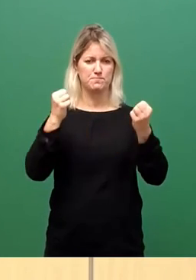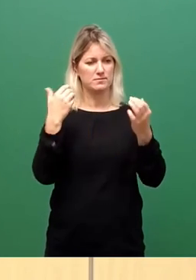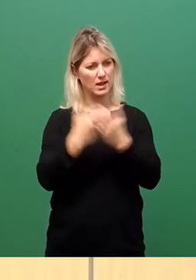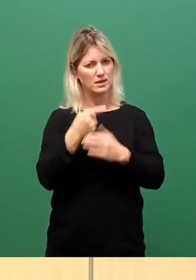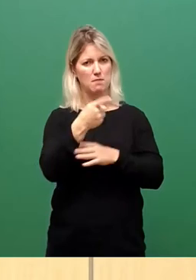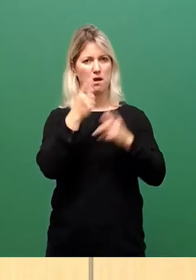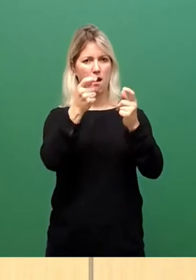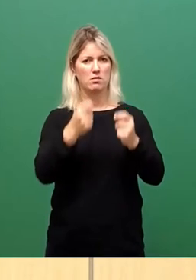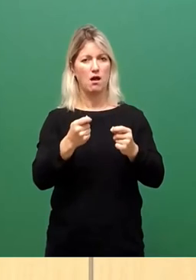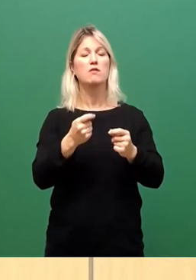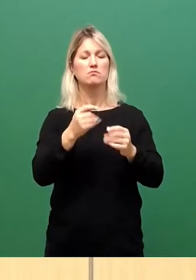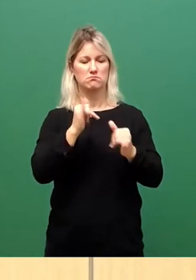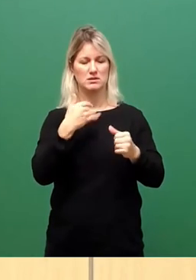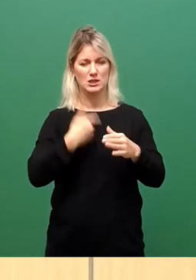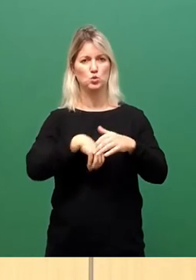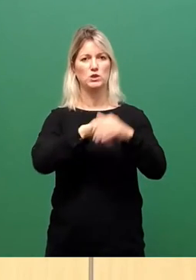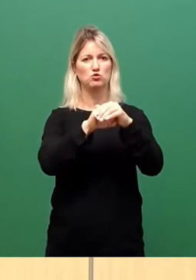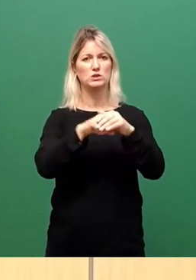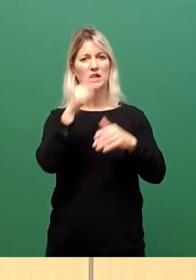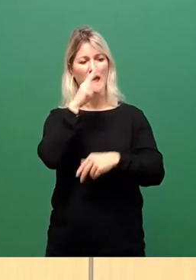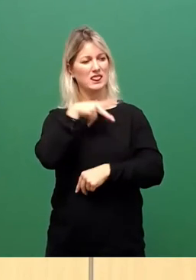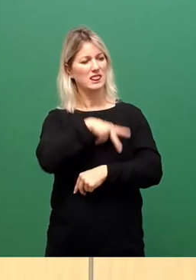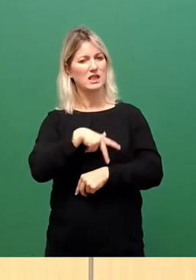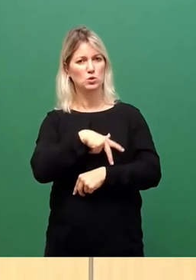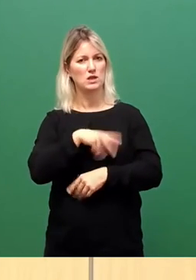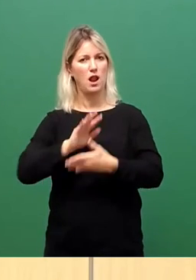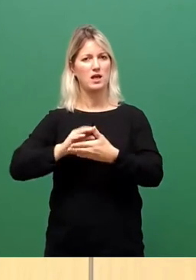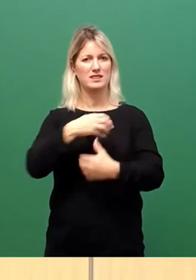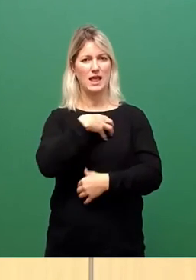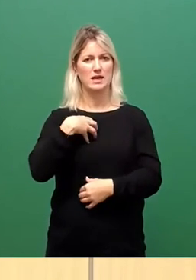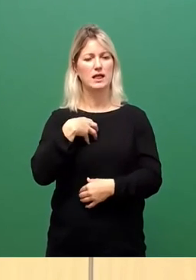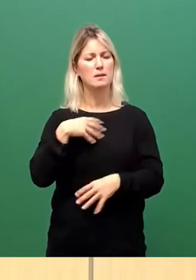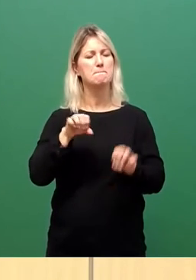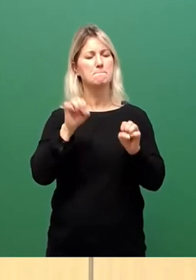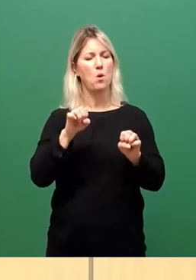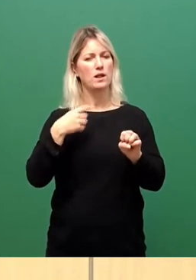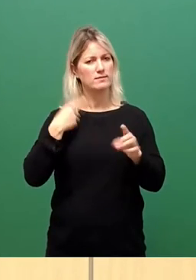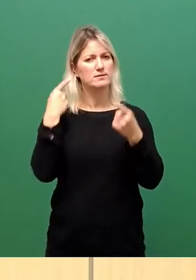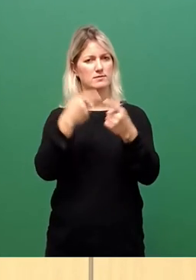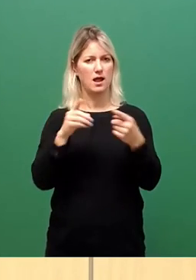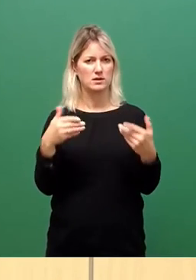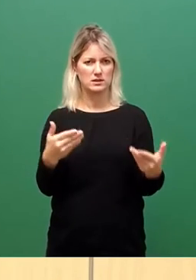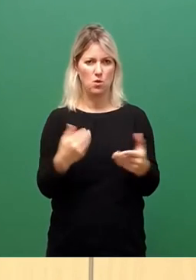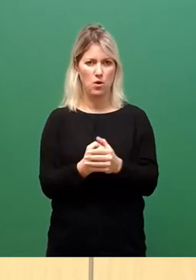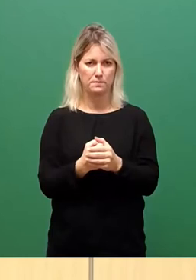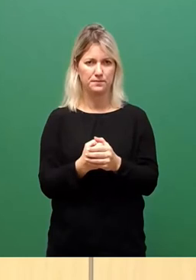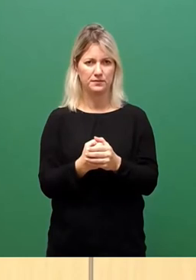weil ein soziales Dresden machbar ist und wir das wollen. Und ansonsten gilt, trotz, wegen und aufgrund